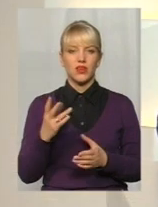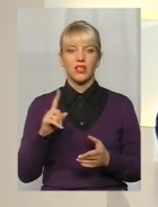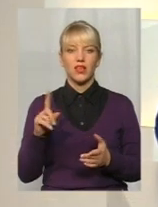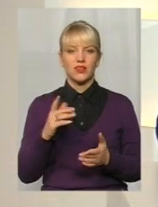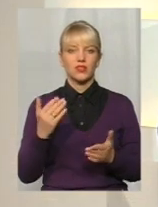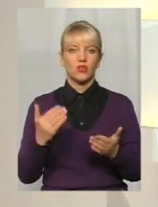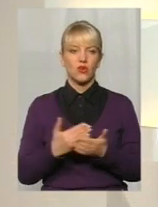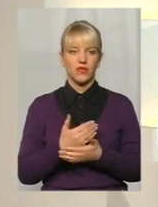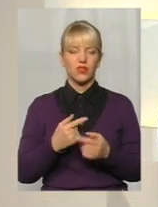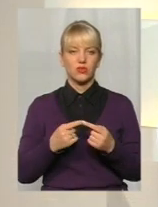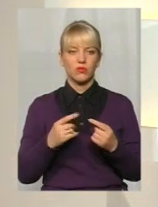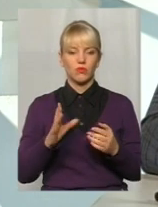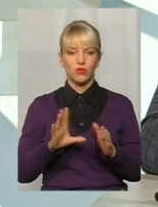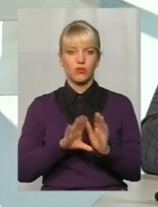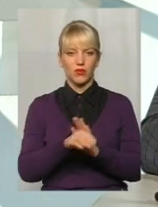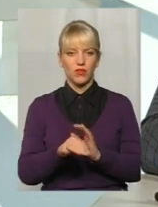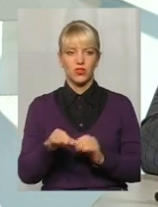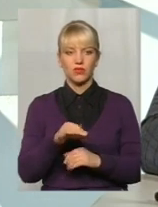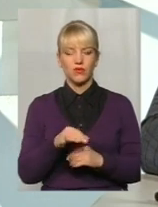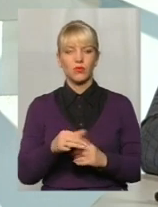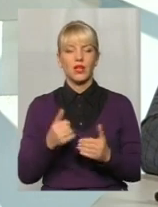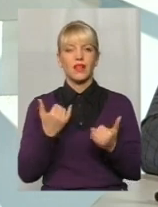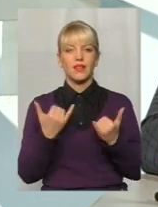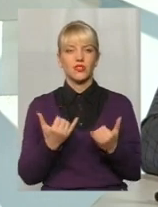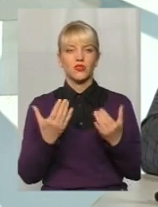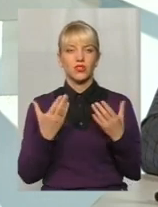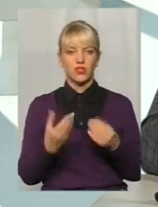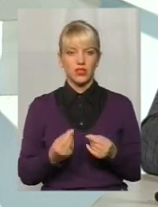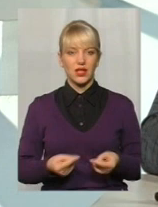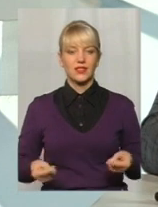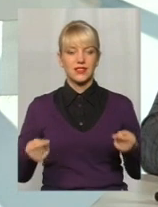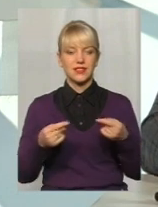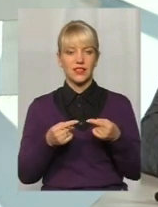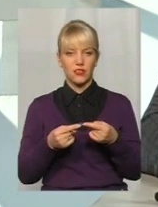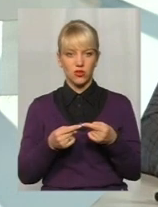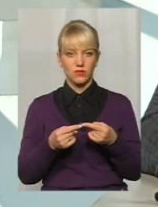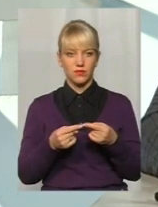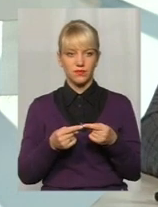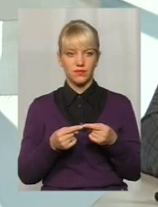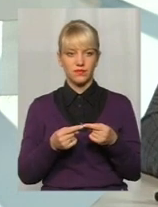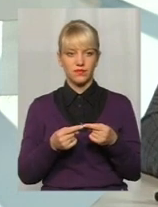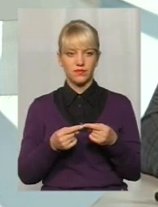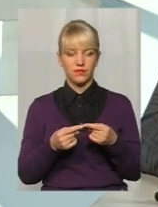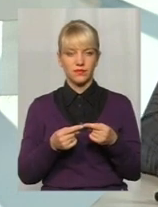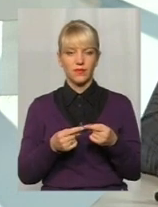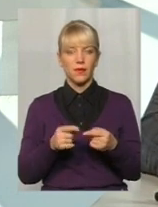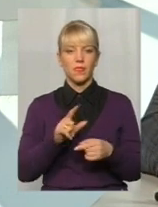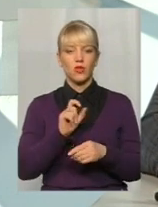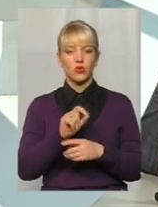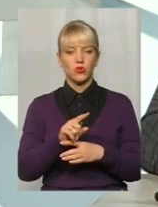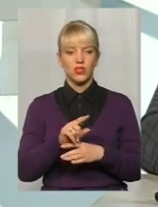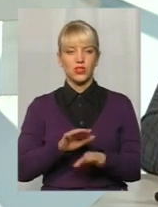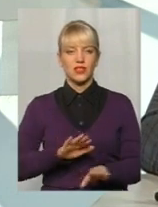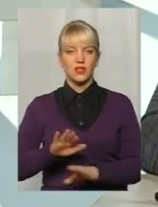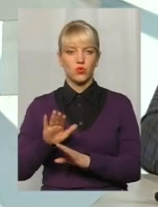впроваджуватись в області? На сьогоднішній день, згідно з доручення заступника